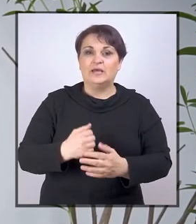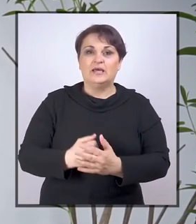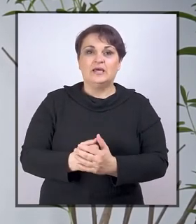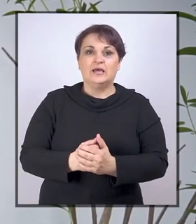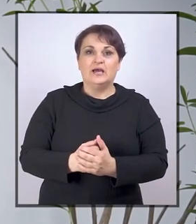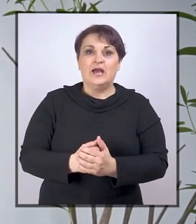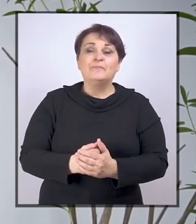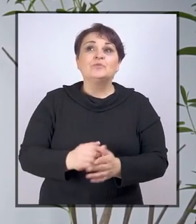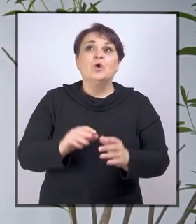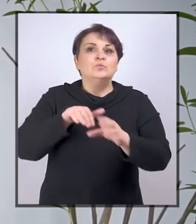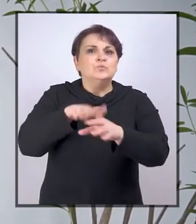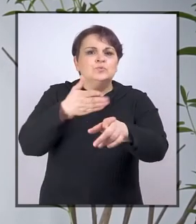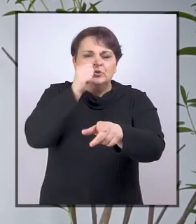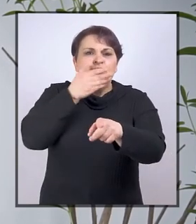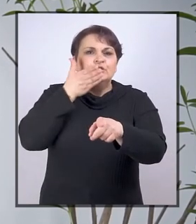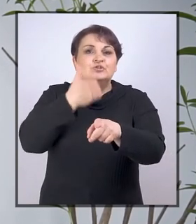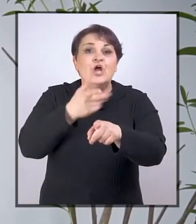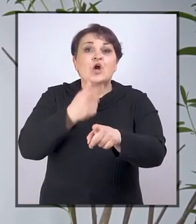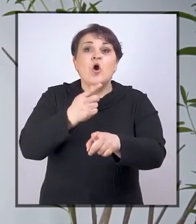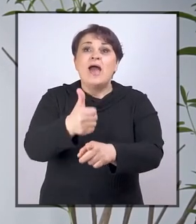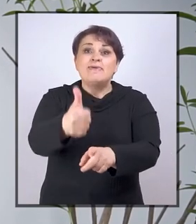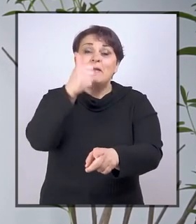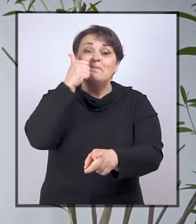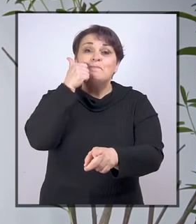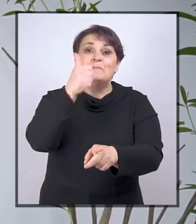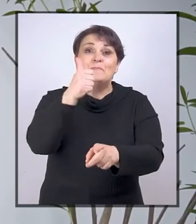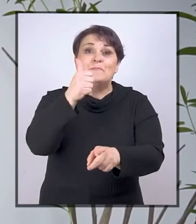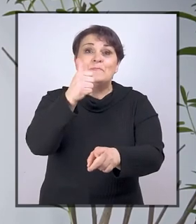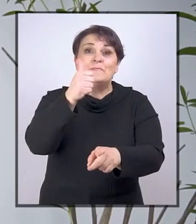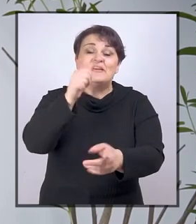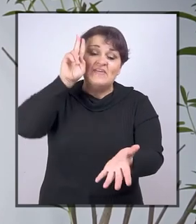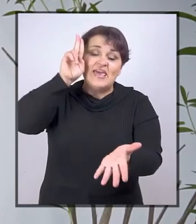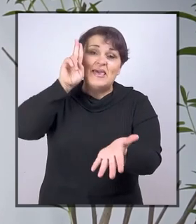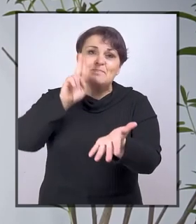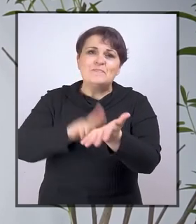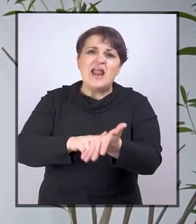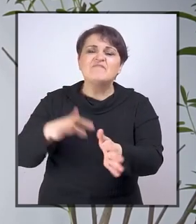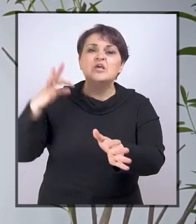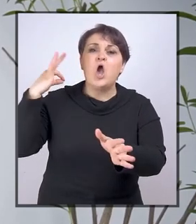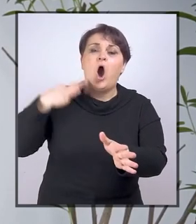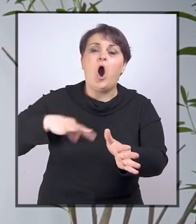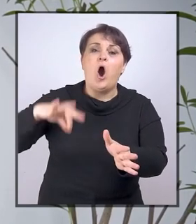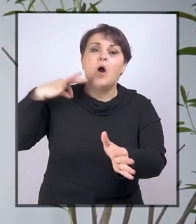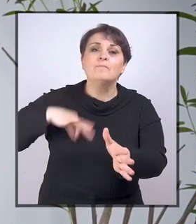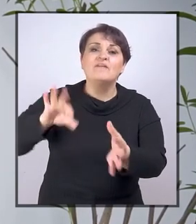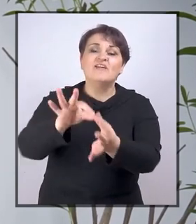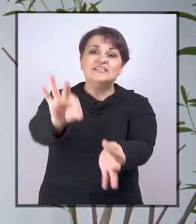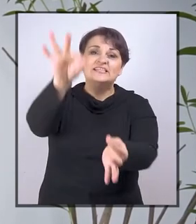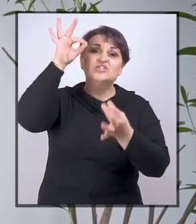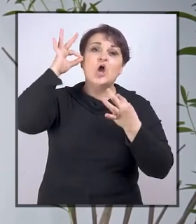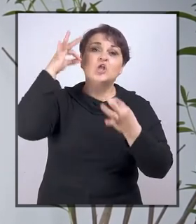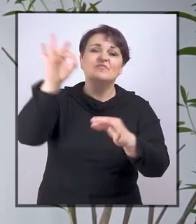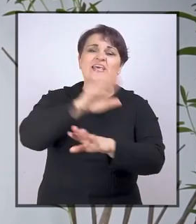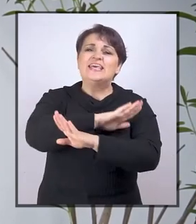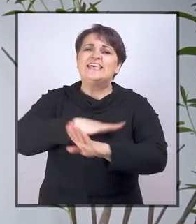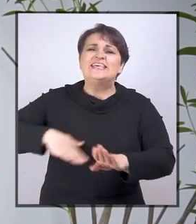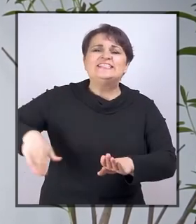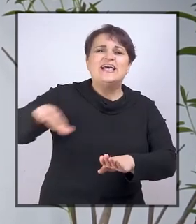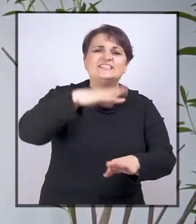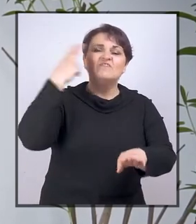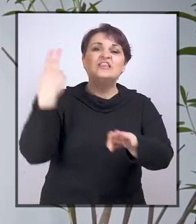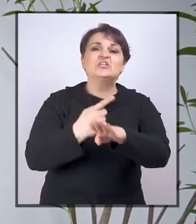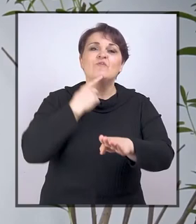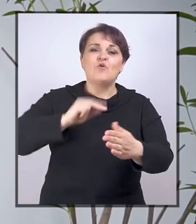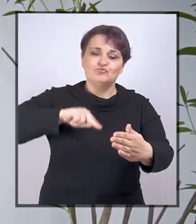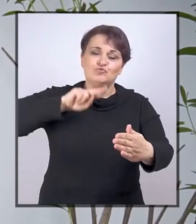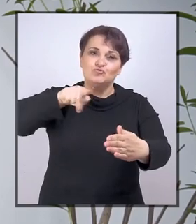koja je prvi pravno obavezujući dokument za